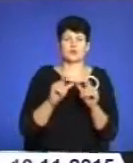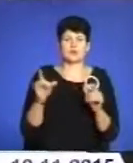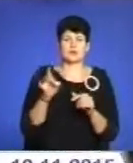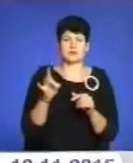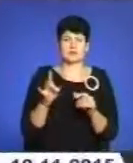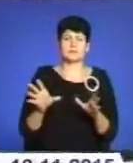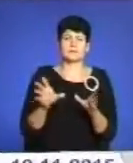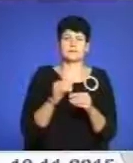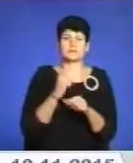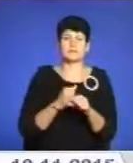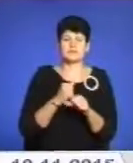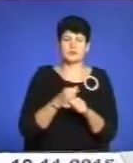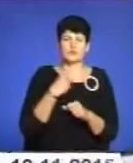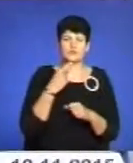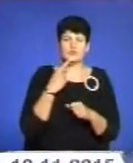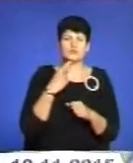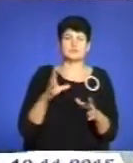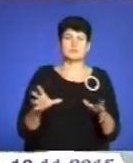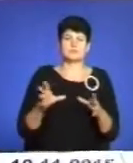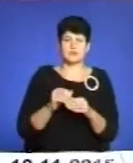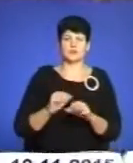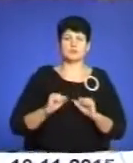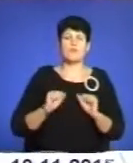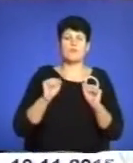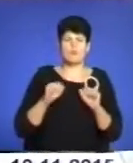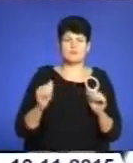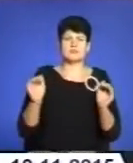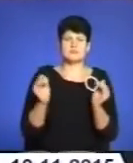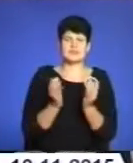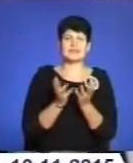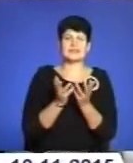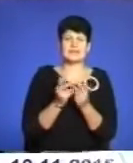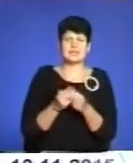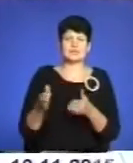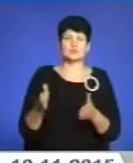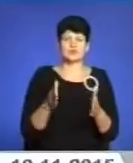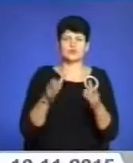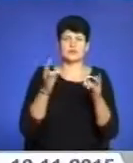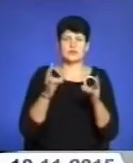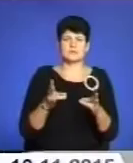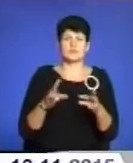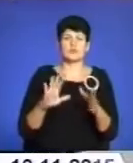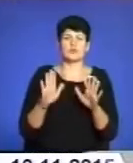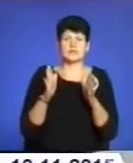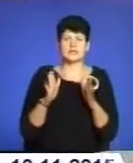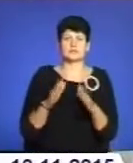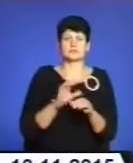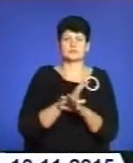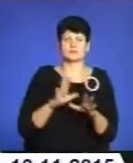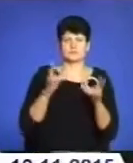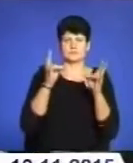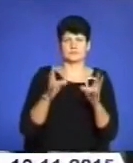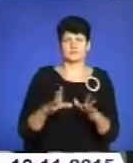ДПС впевнені, що спільними зусиллями можна зменшити кількість дорожньо-транспортних пригод на дорогах та запобігти травматизму.